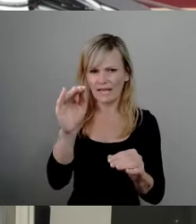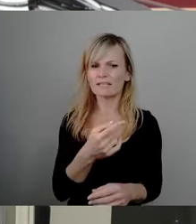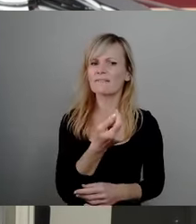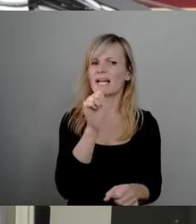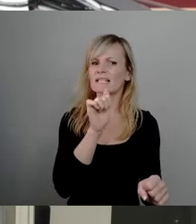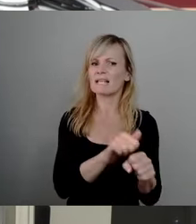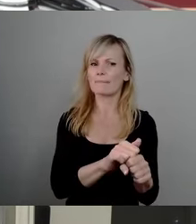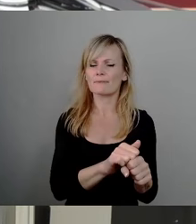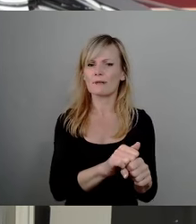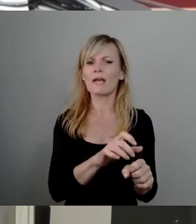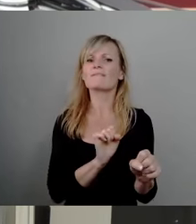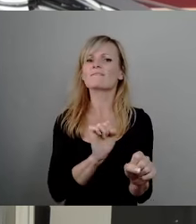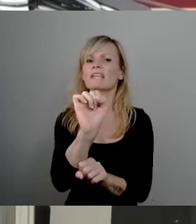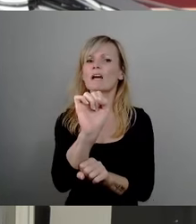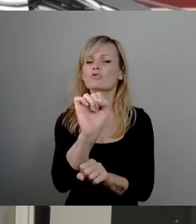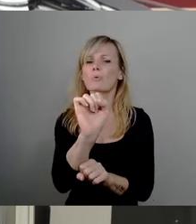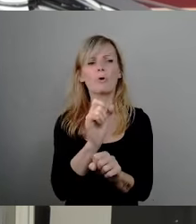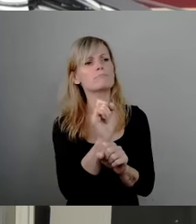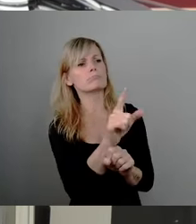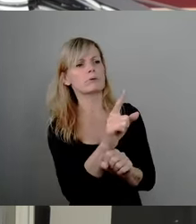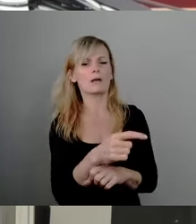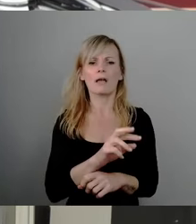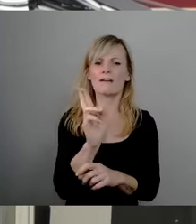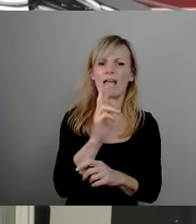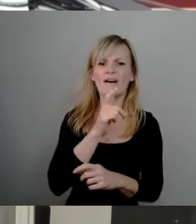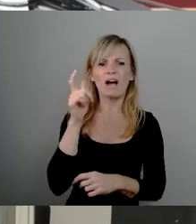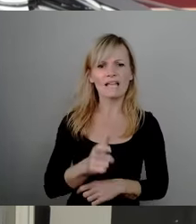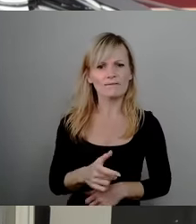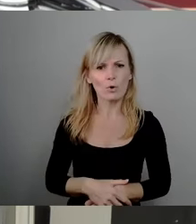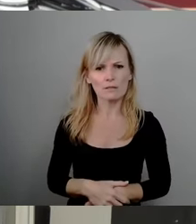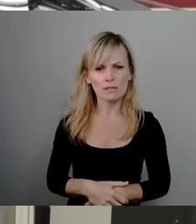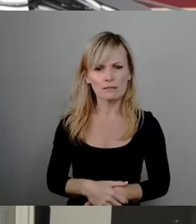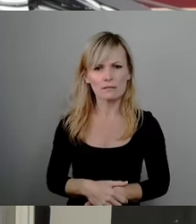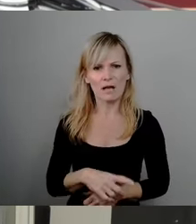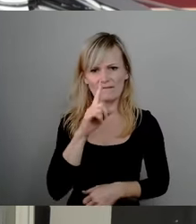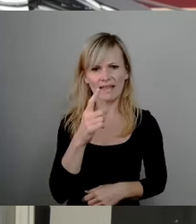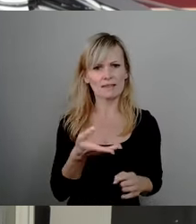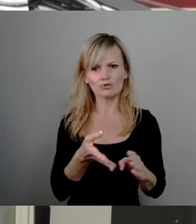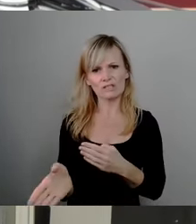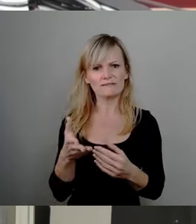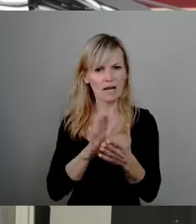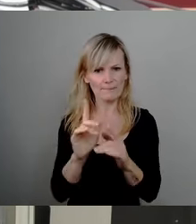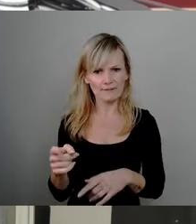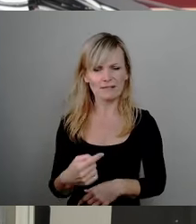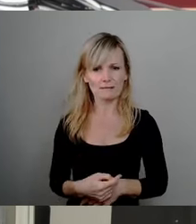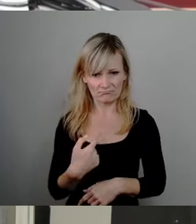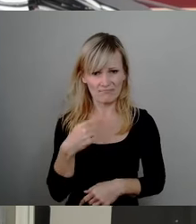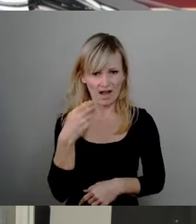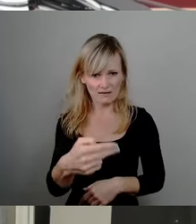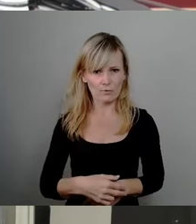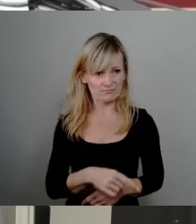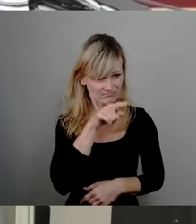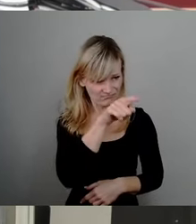funktionieren der Bürger oder die Verwaltung? Natürlich beantworte es gleich, die Verwaltung ist es das, die es nicht auf die Reihe gekriegt hat.